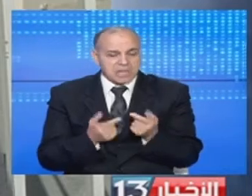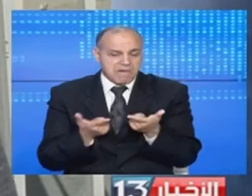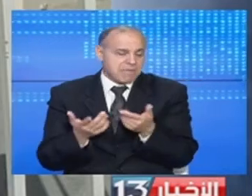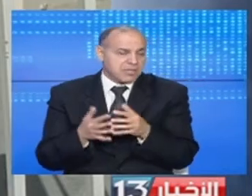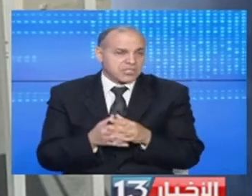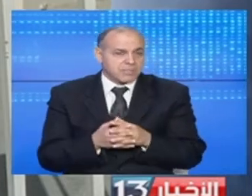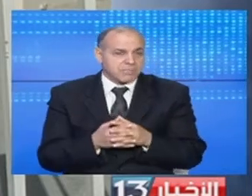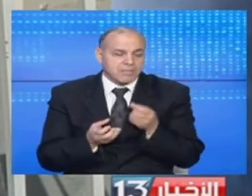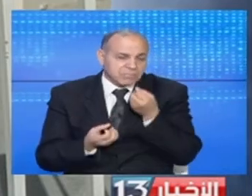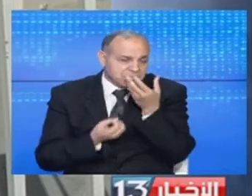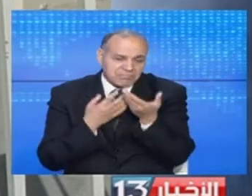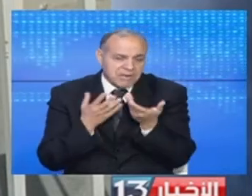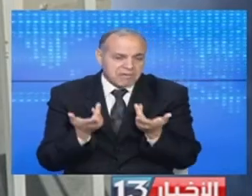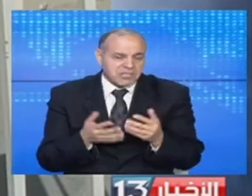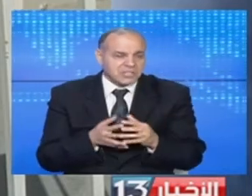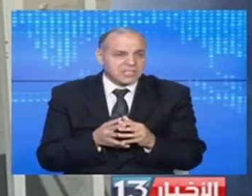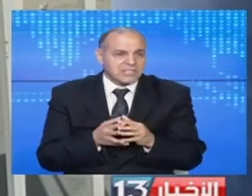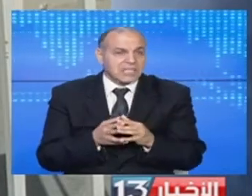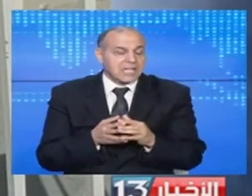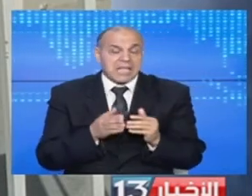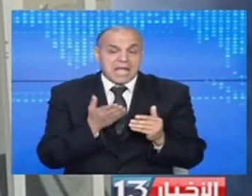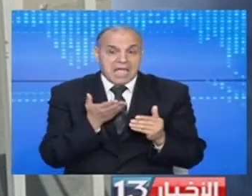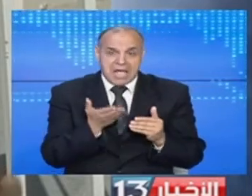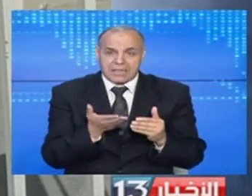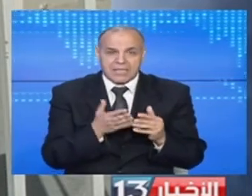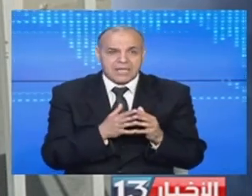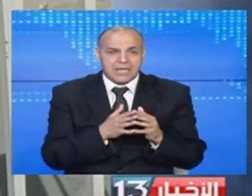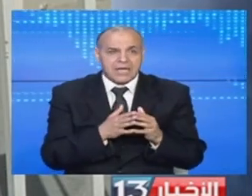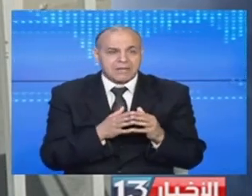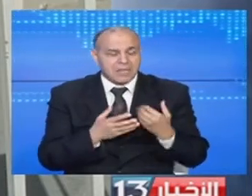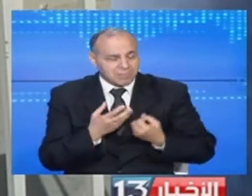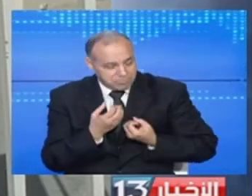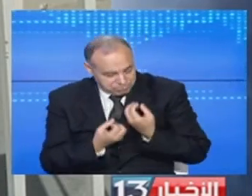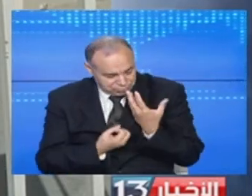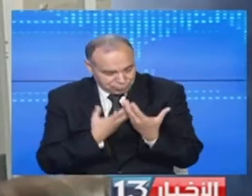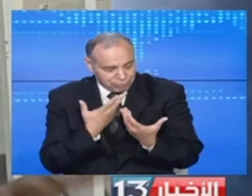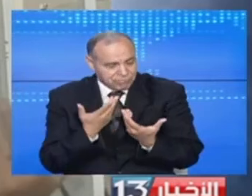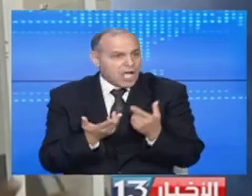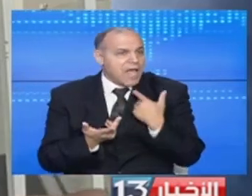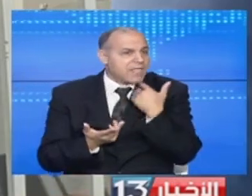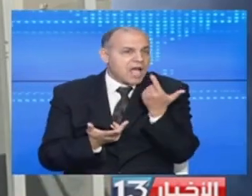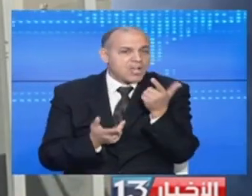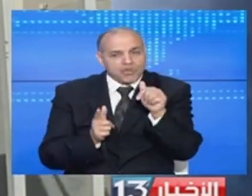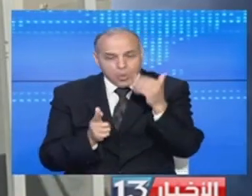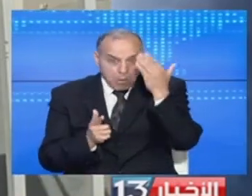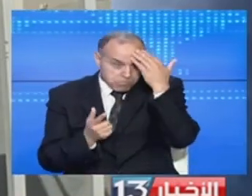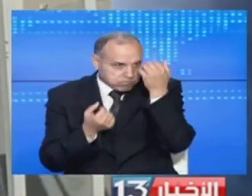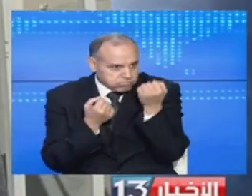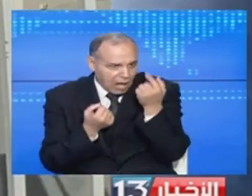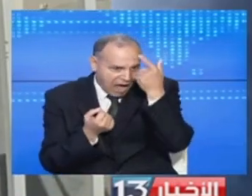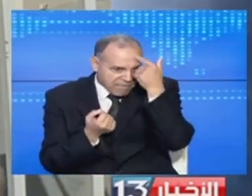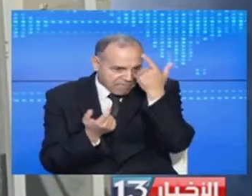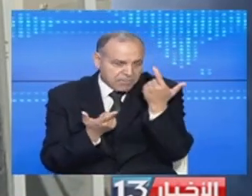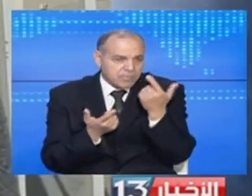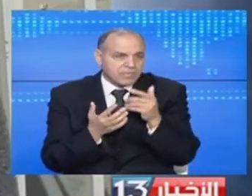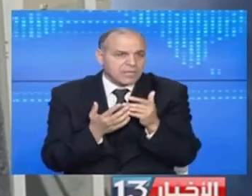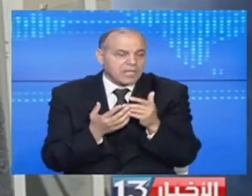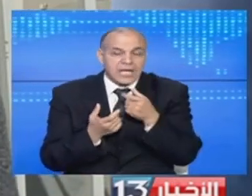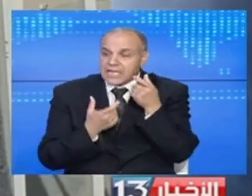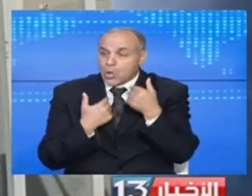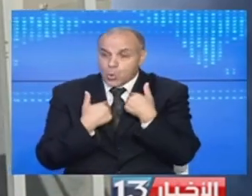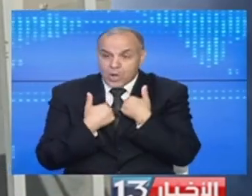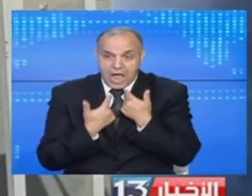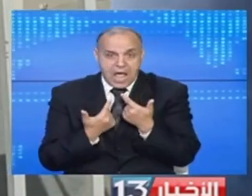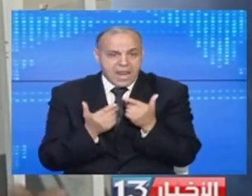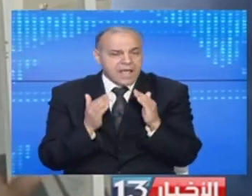ويعبر ويخلي معنطها المواهب بتاعه وتظهر ويعرف شنو عنده هو معنطها معنطاني نداء لي